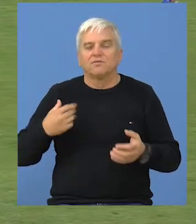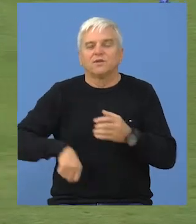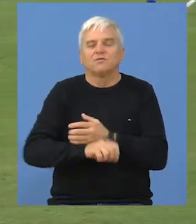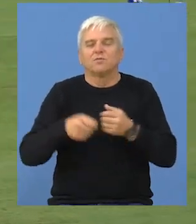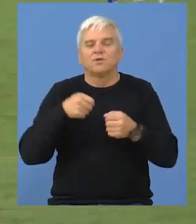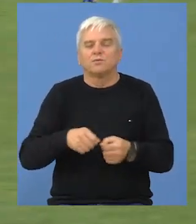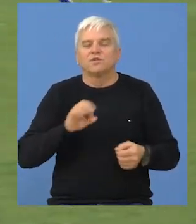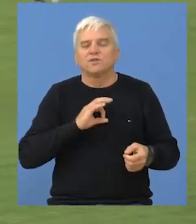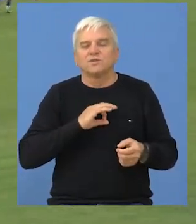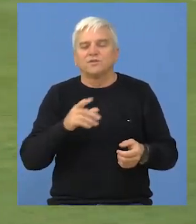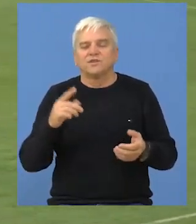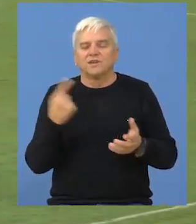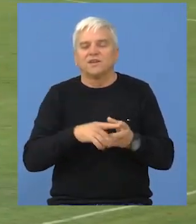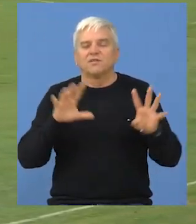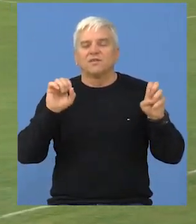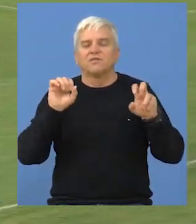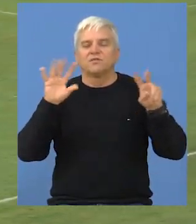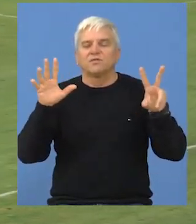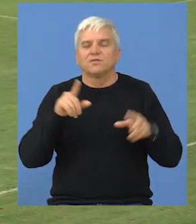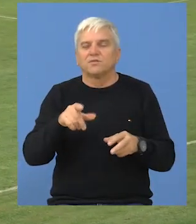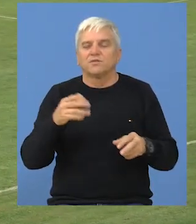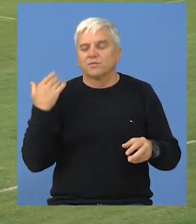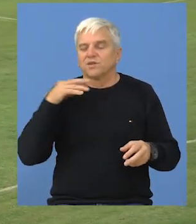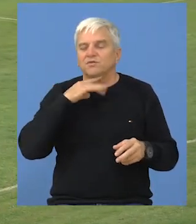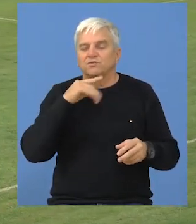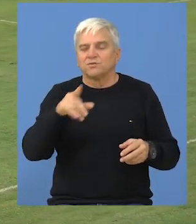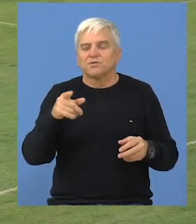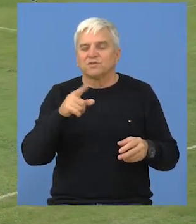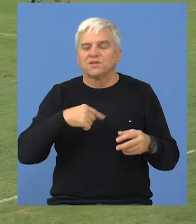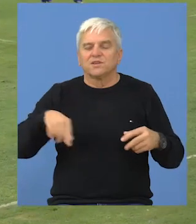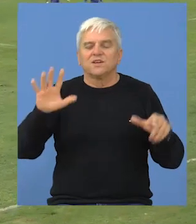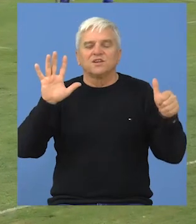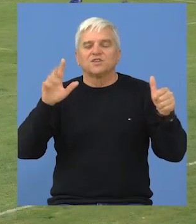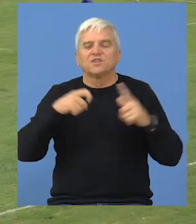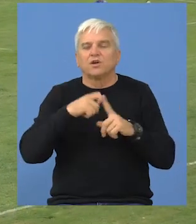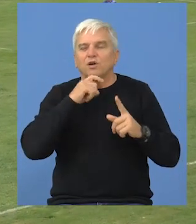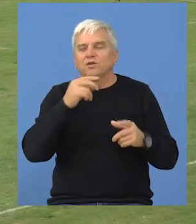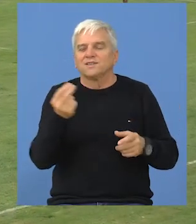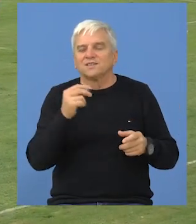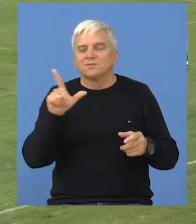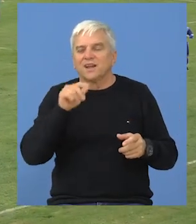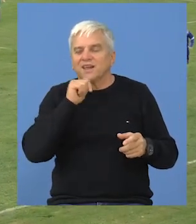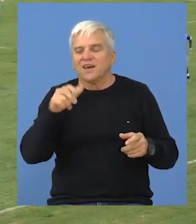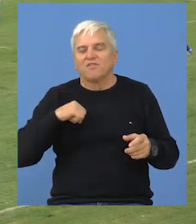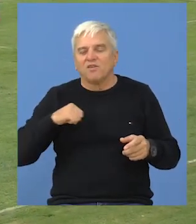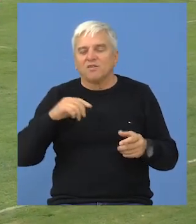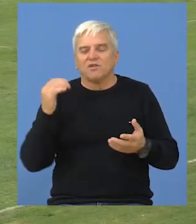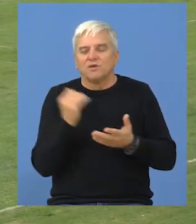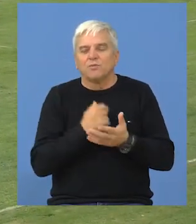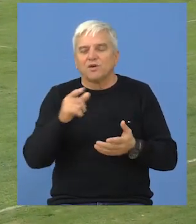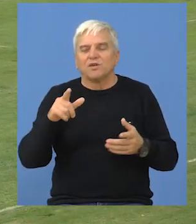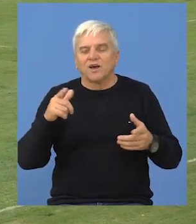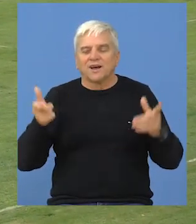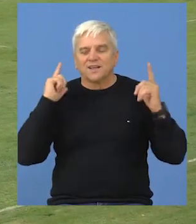Omladinski futborski klub Beče 1918 minule subote u okviru šestog kola Srpske lige Vojvodina